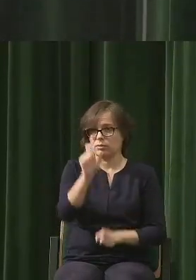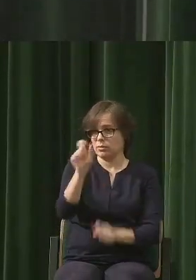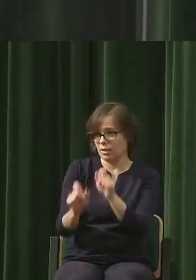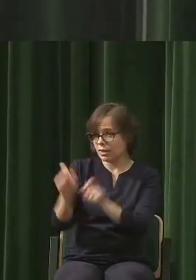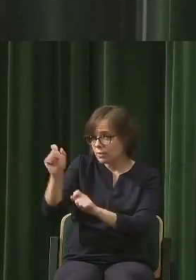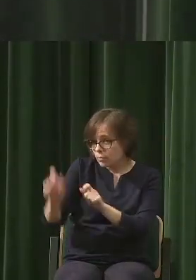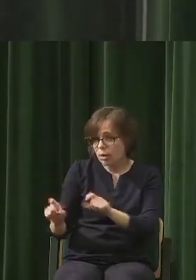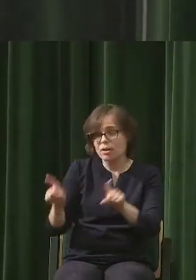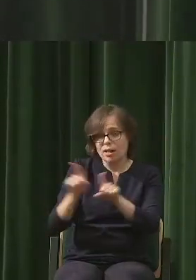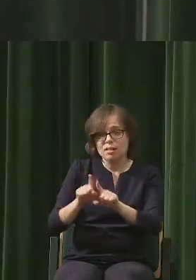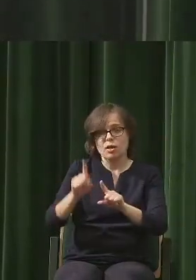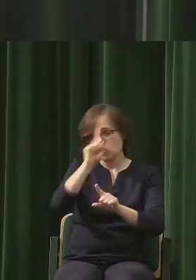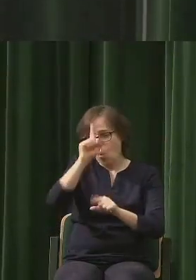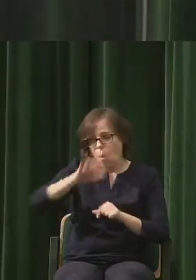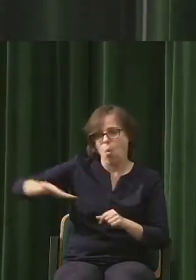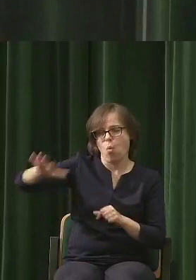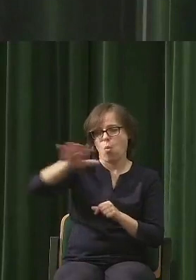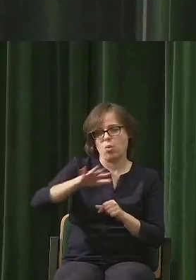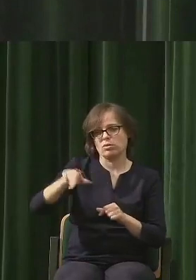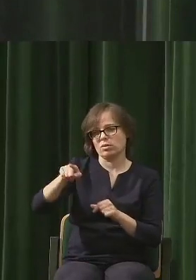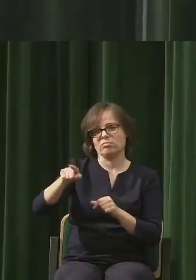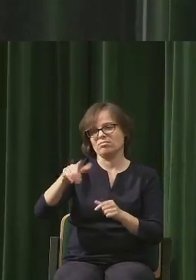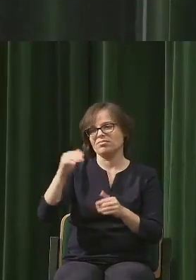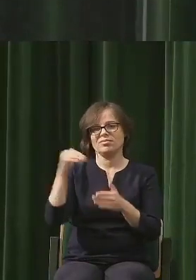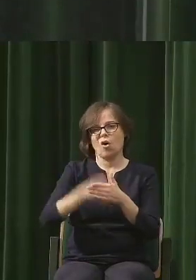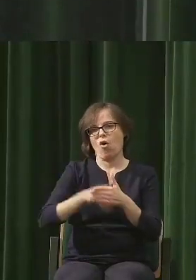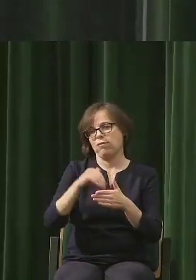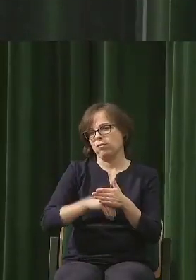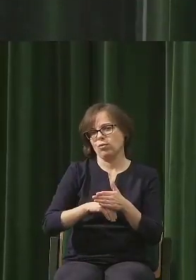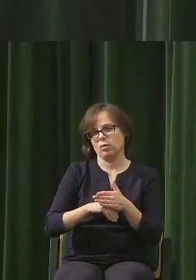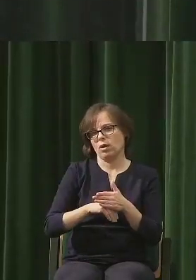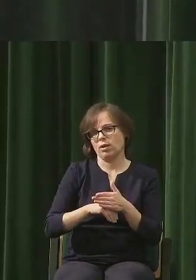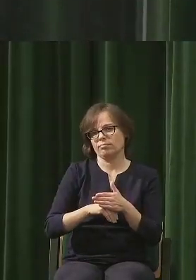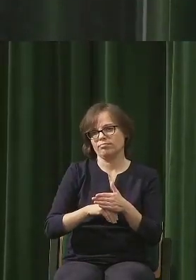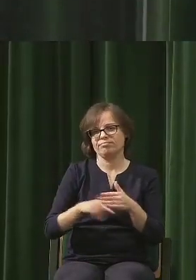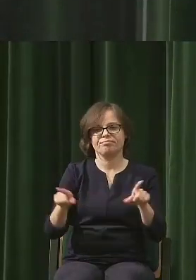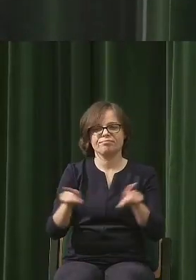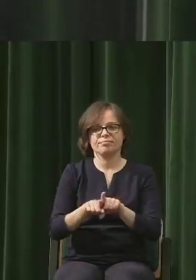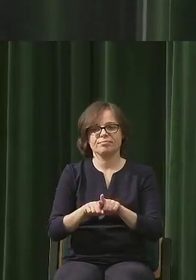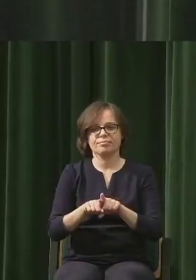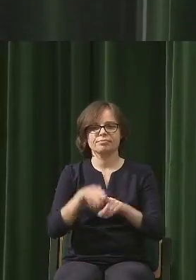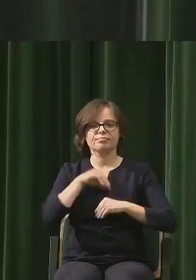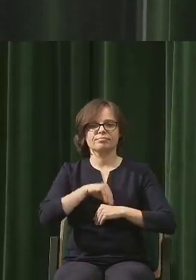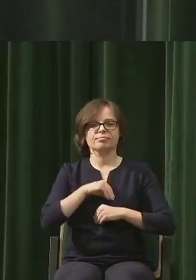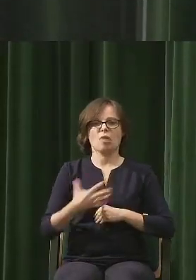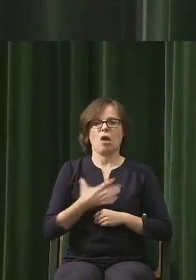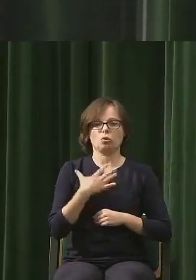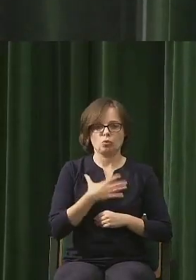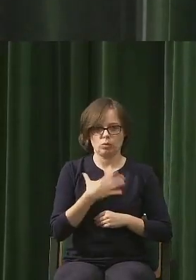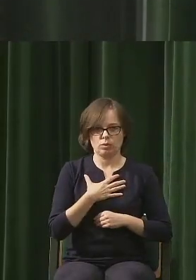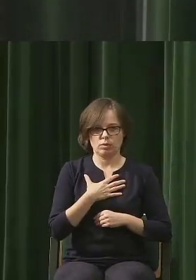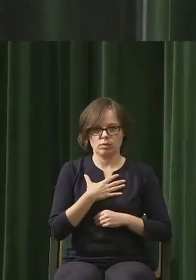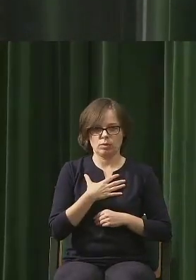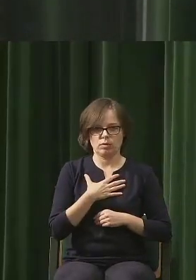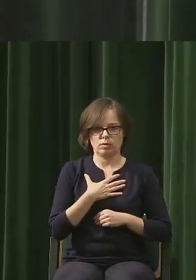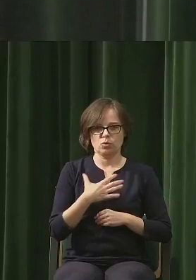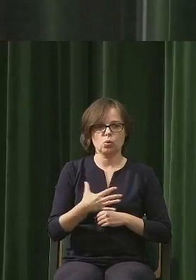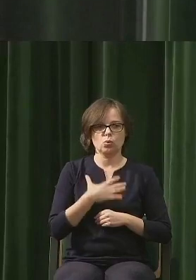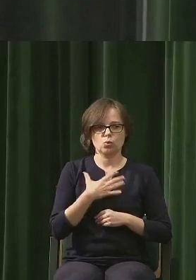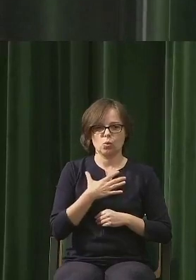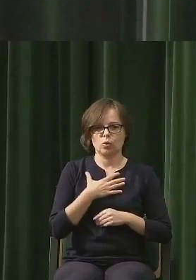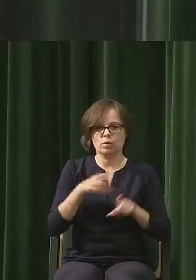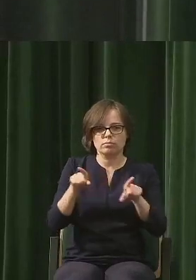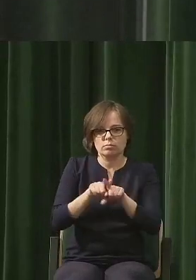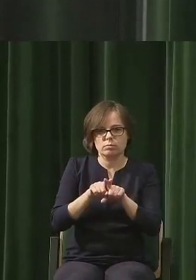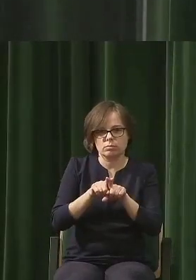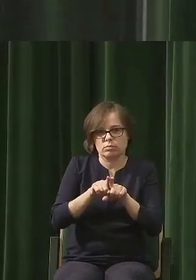zbiorowości zachowują się według instynktów dyktowanych przez gadzi umysł, nie można